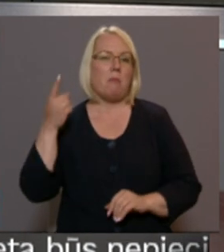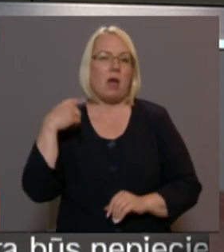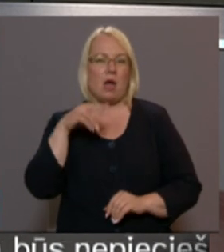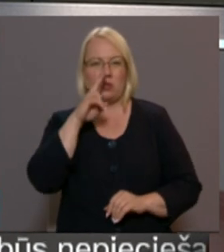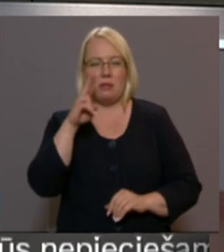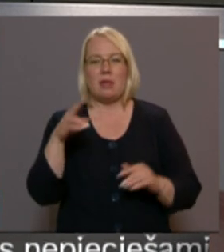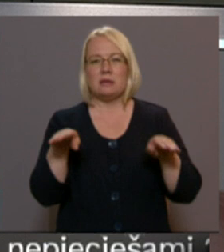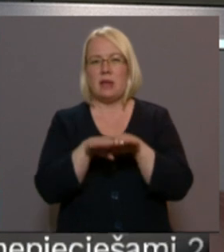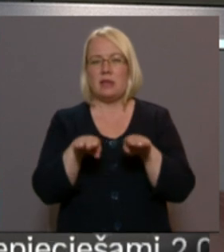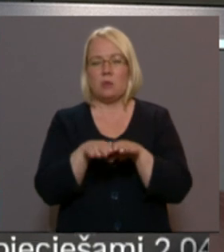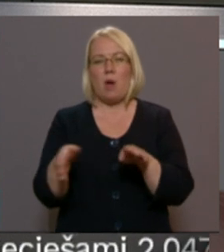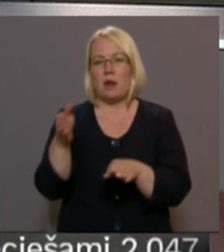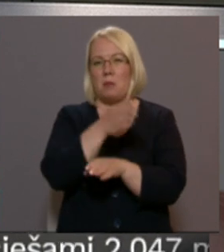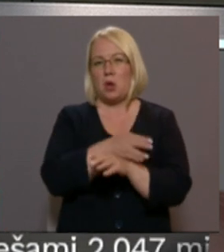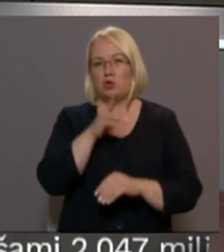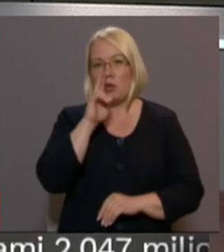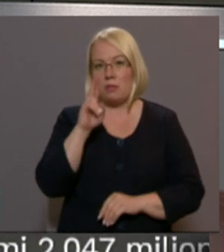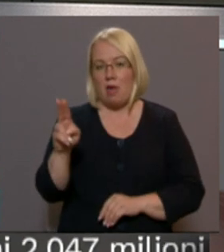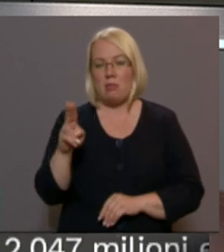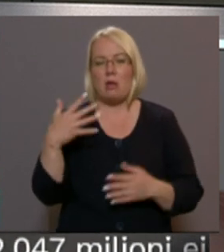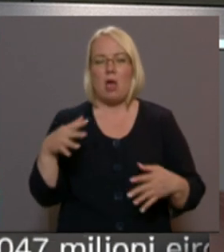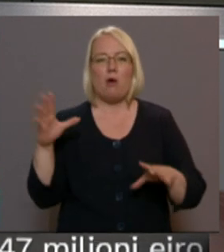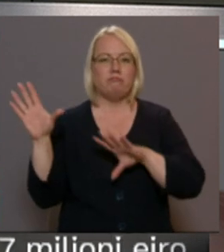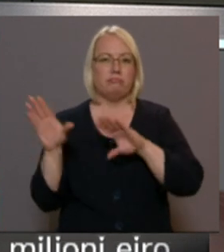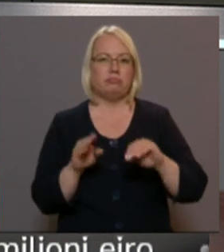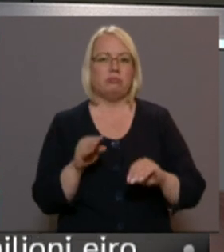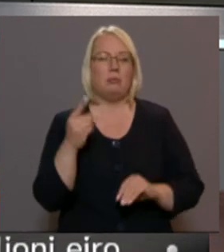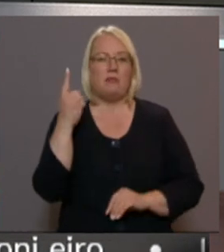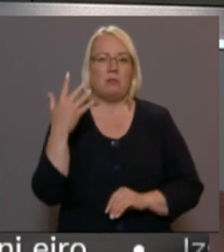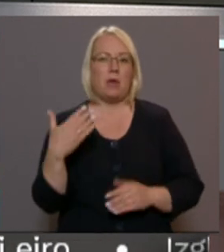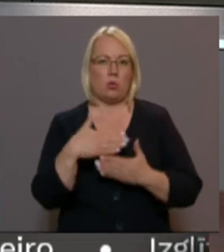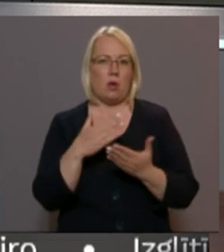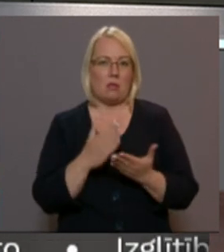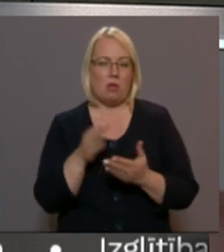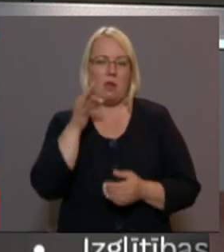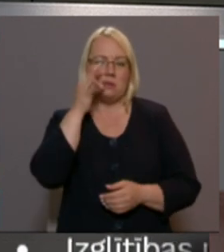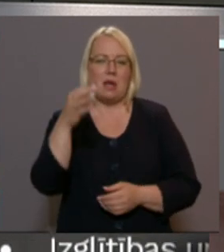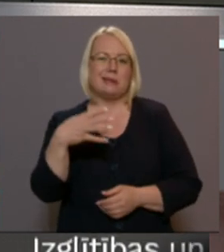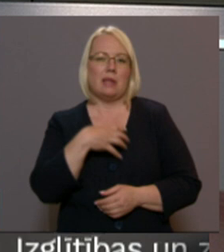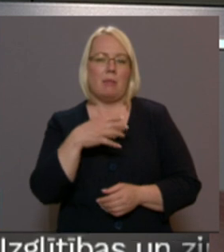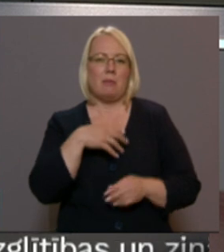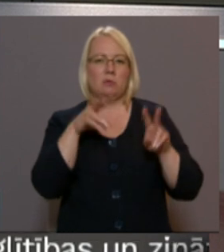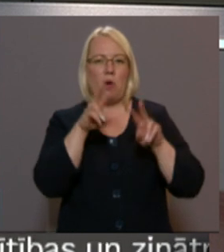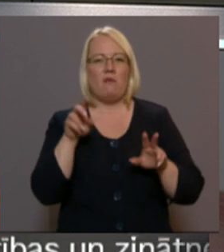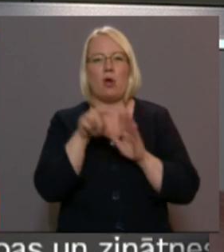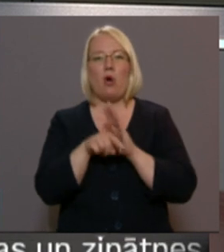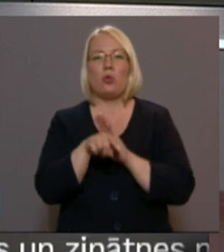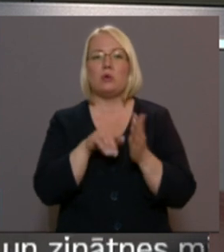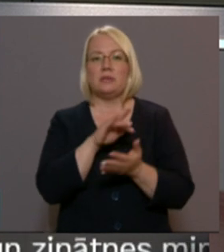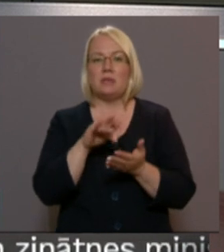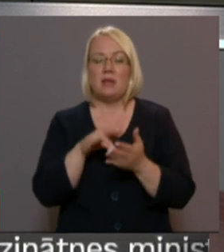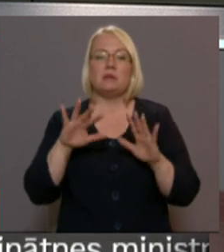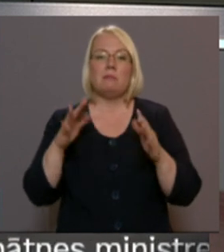nedēļā salīdzinājumā ar iepriekšējo nedēļu sarudzas par piekdaļu informē slimības profilakses un kontrolas centrā. Tomēr